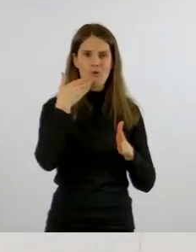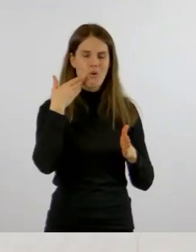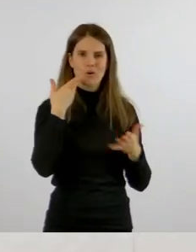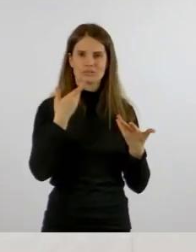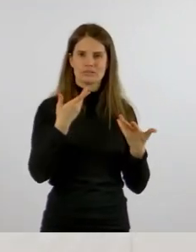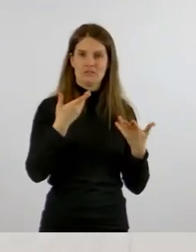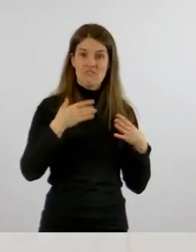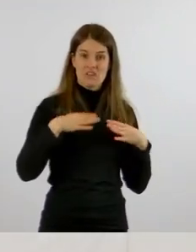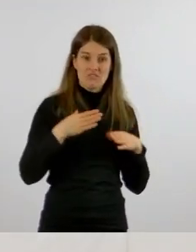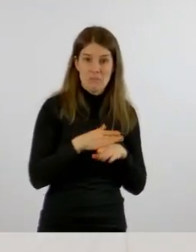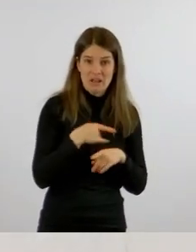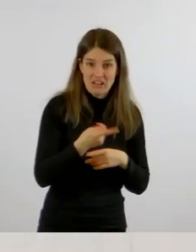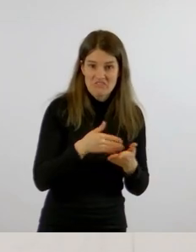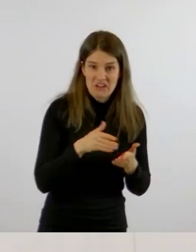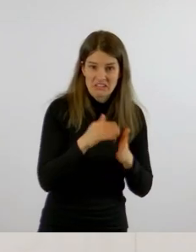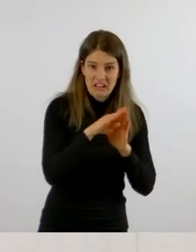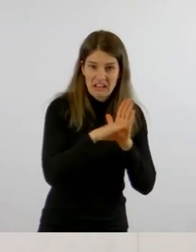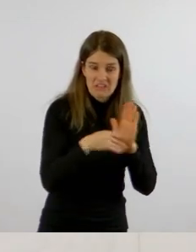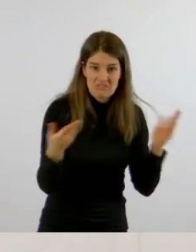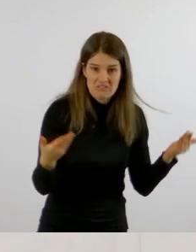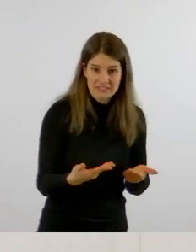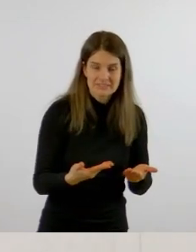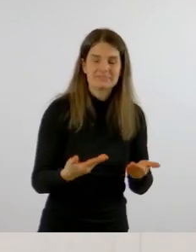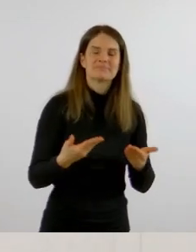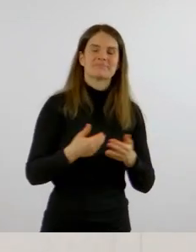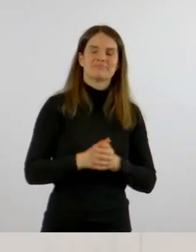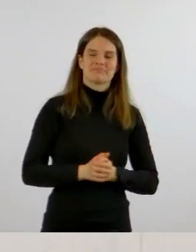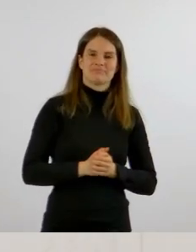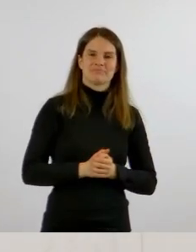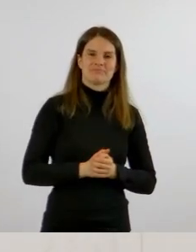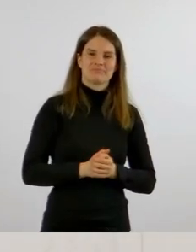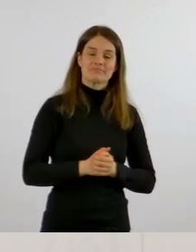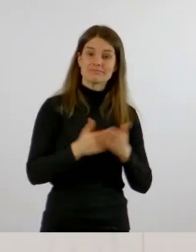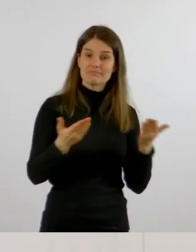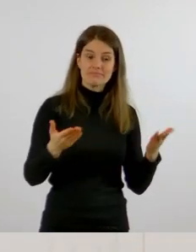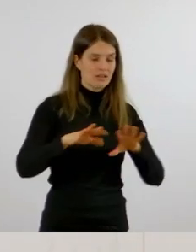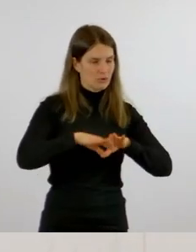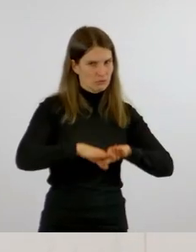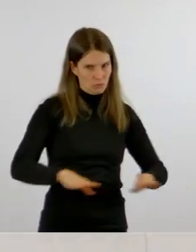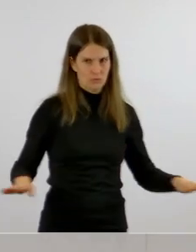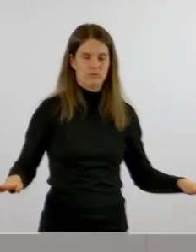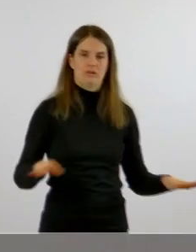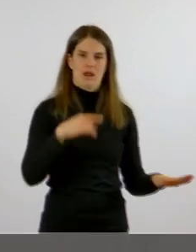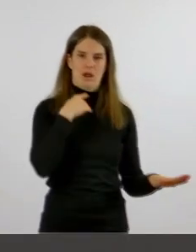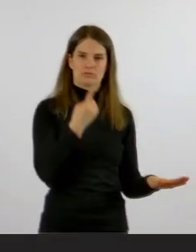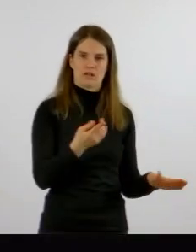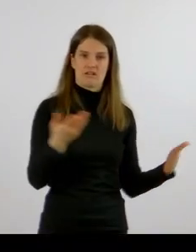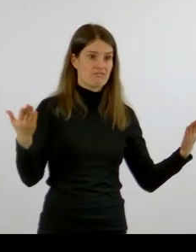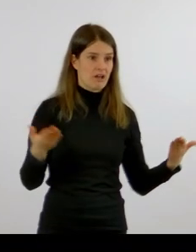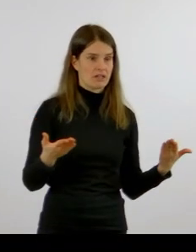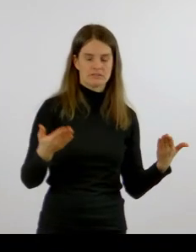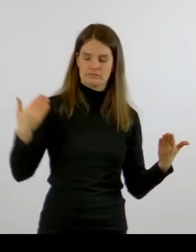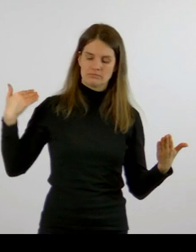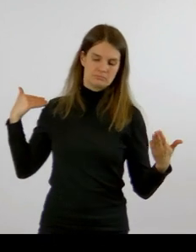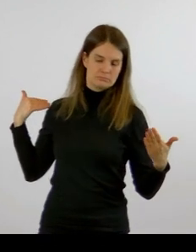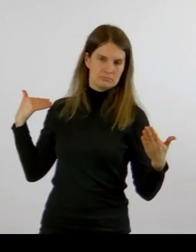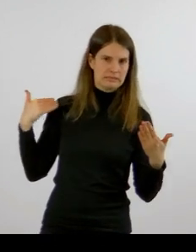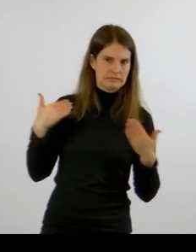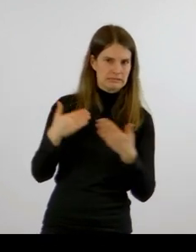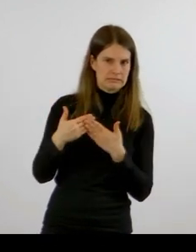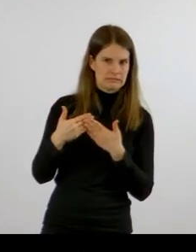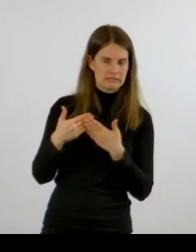den Ferien. Da ist zunächst einmal die Grundaussage, es gelten die gleichen Regeln, die auch schon